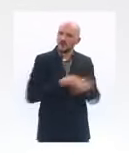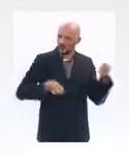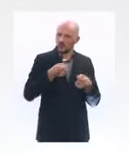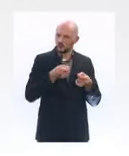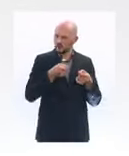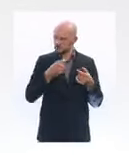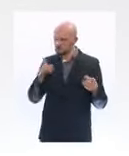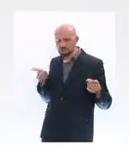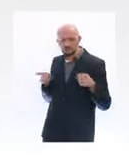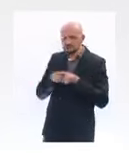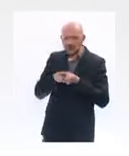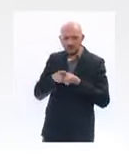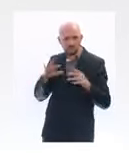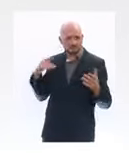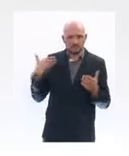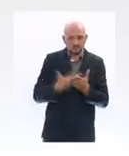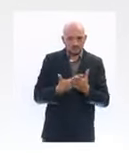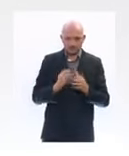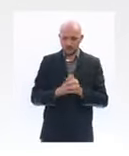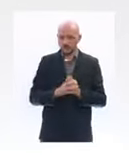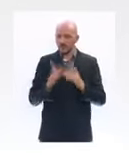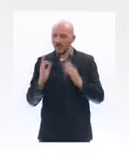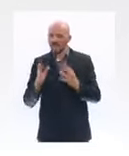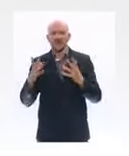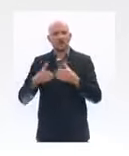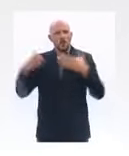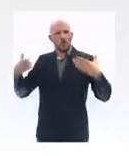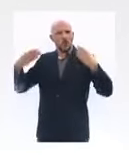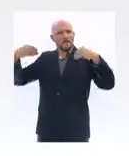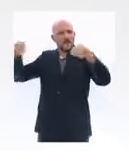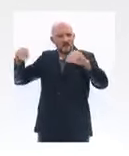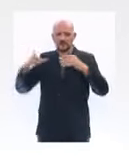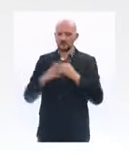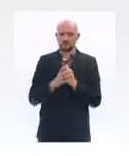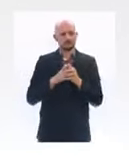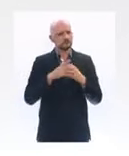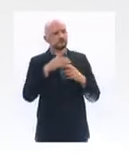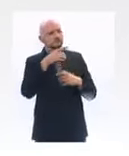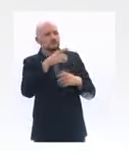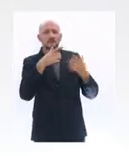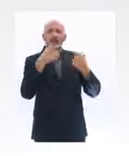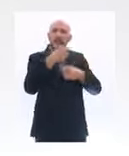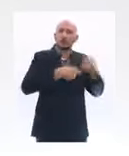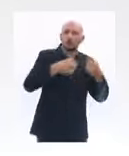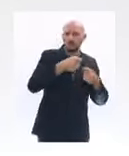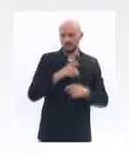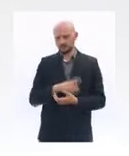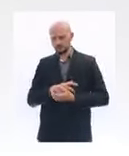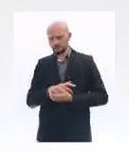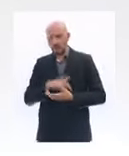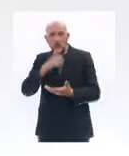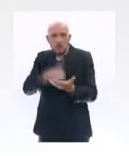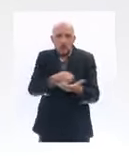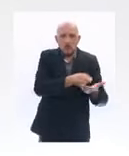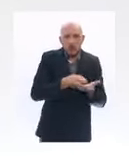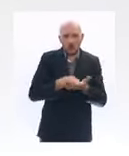repris les réunions hebdomadaires avec la grande distribution, avec les économistes, avec les banques, avec les secteurs industriels